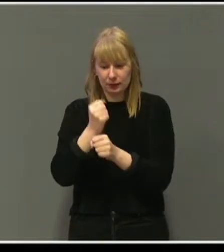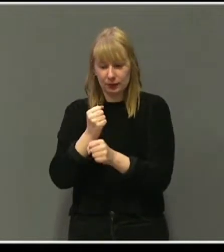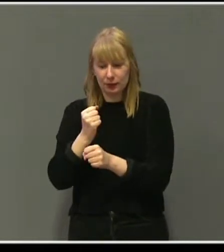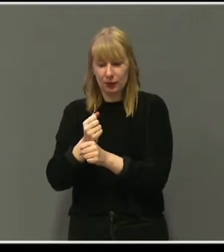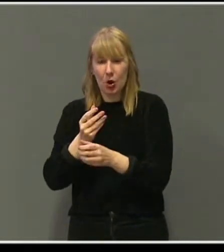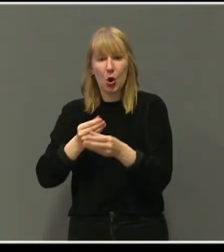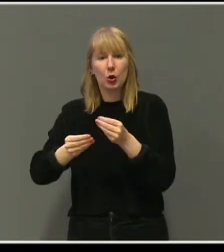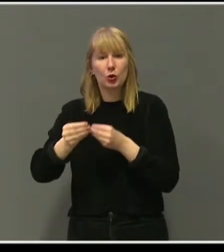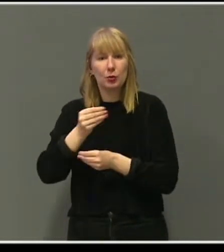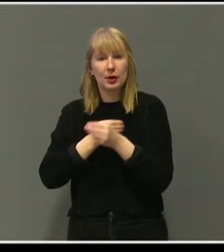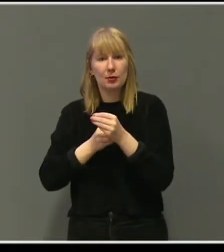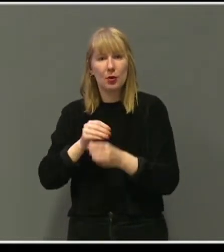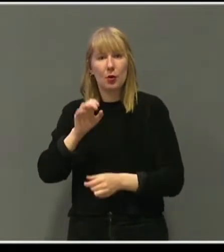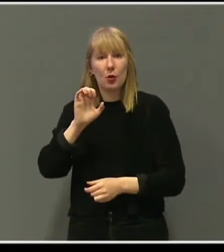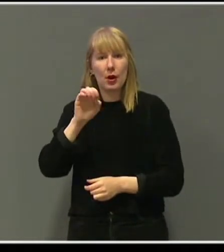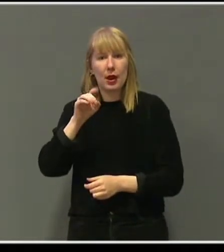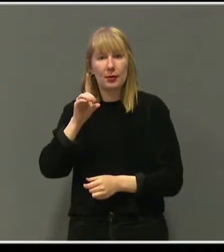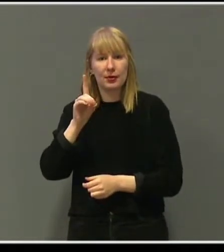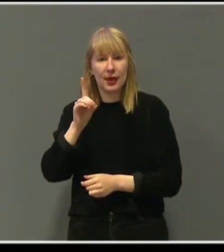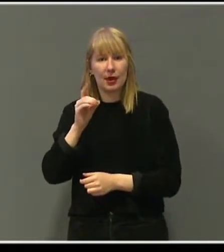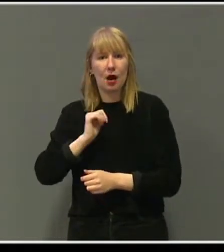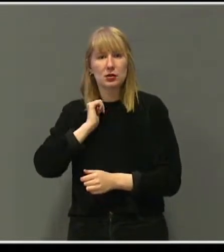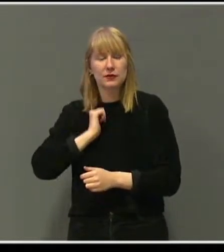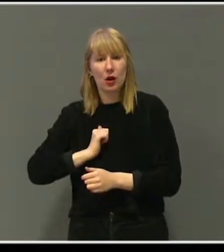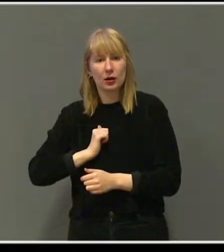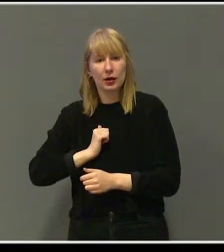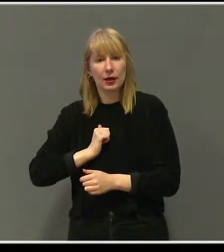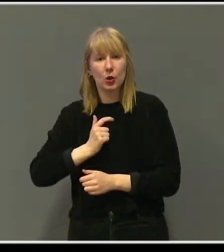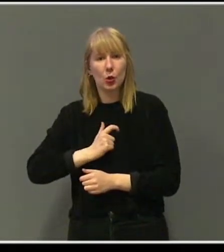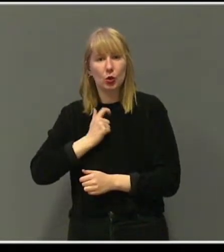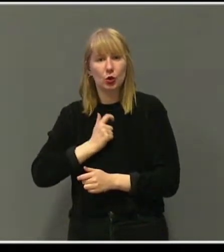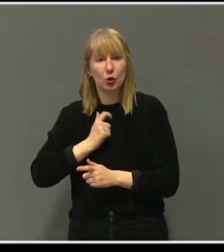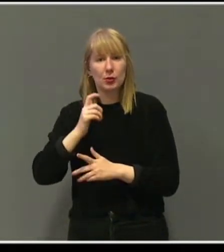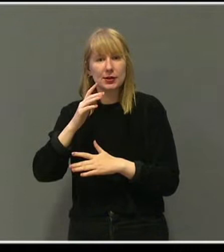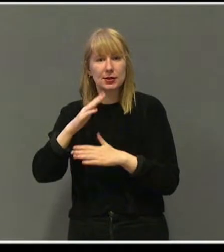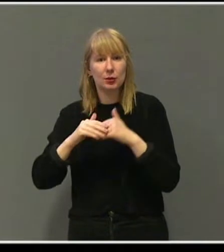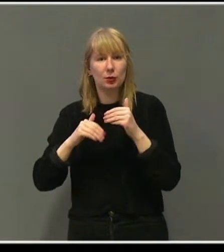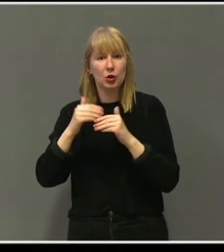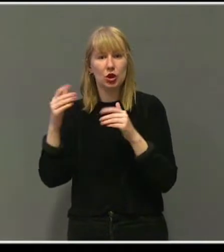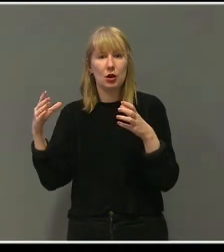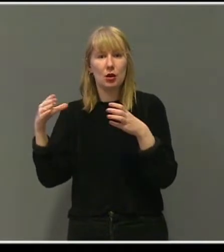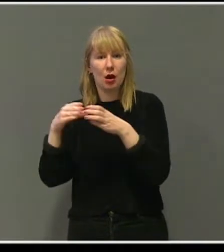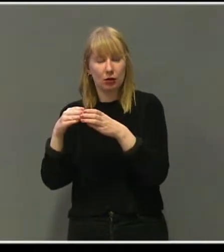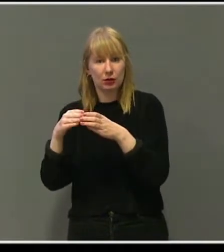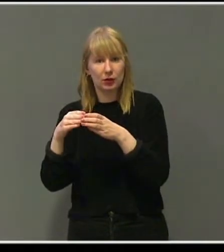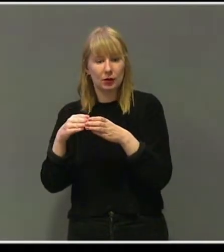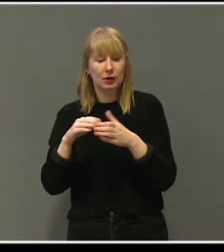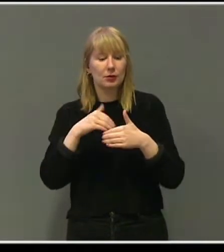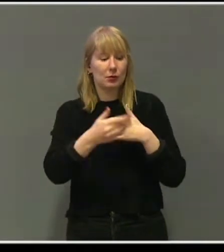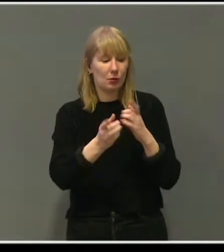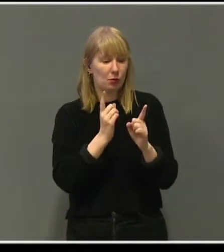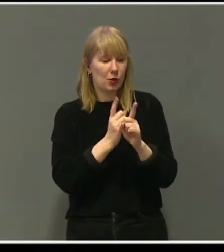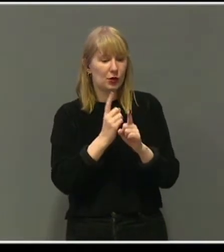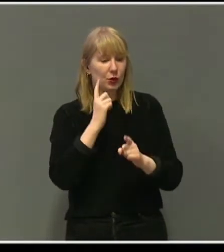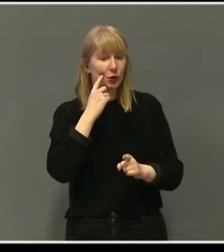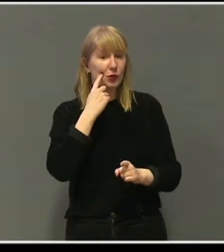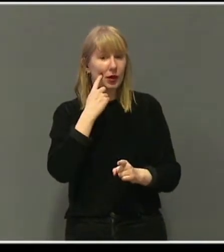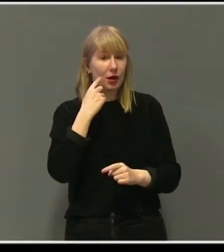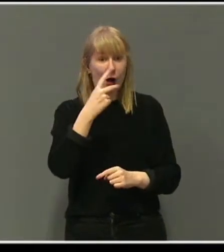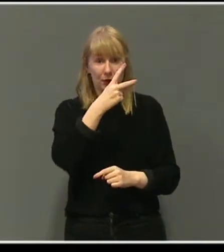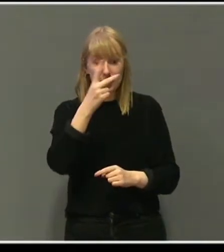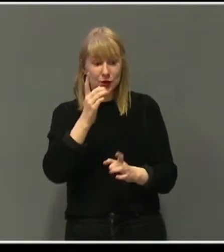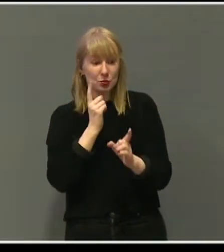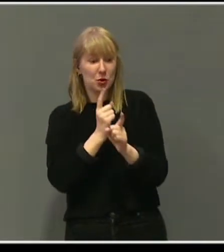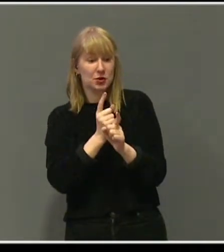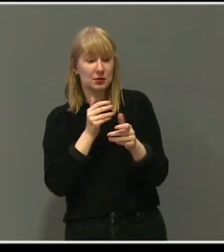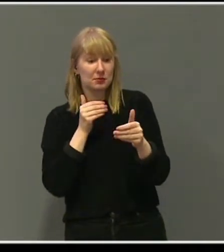og EDB-ansvarlig i Ungdommens selvbyggelag. Og en vårdag kom Trude. Vi møttes ved kopimaskinen i andre etasje.